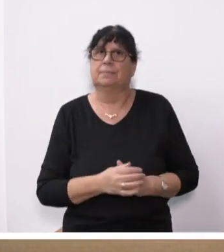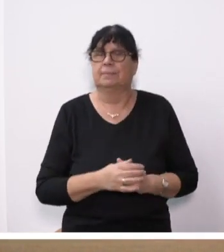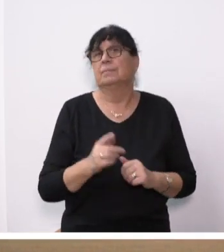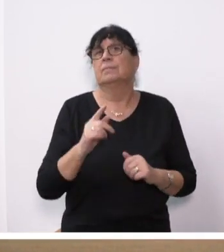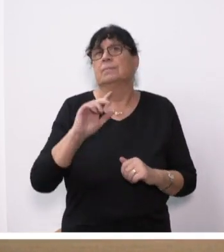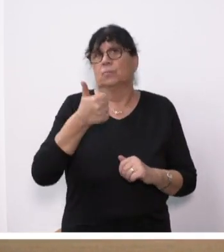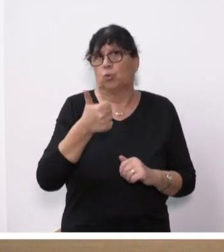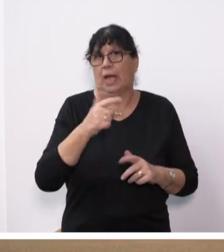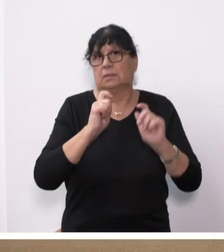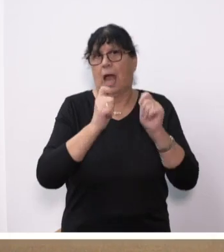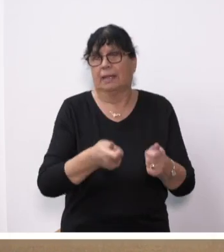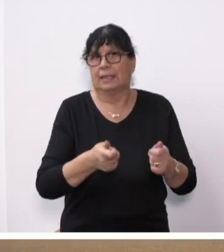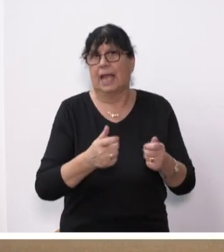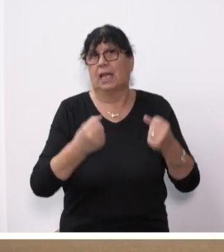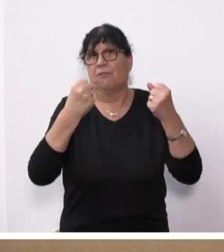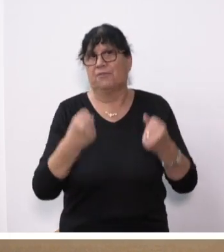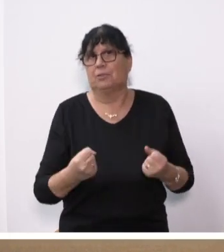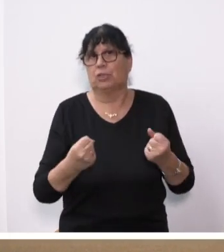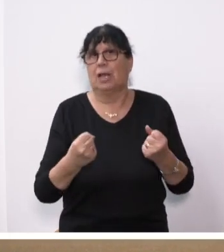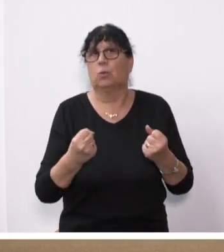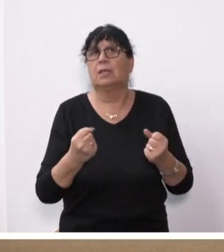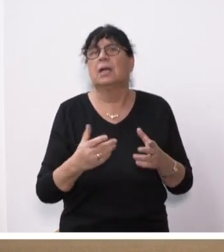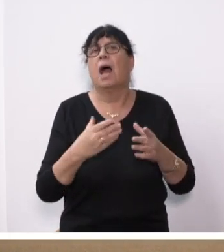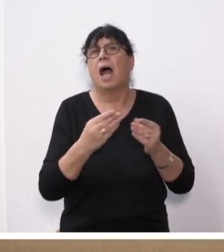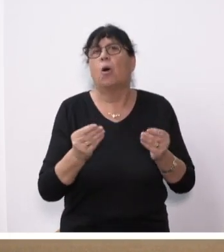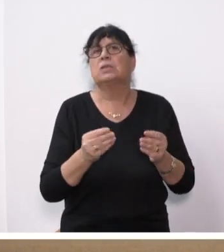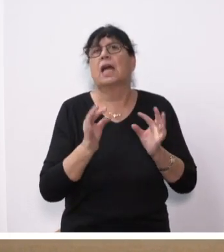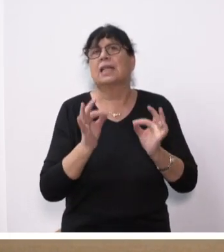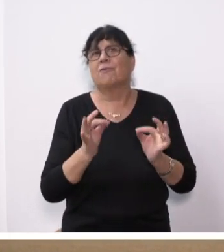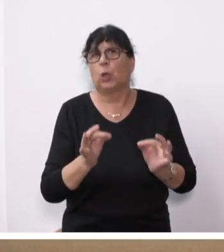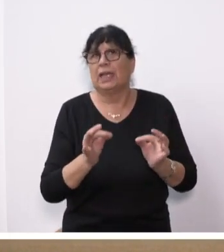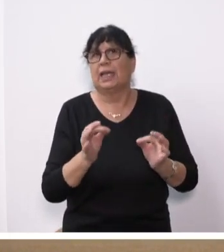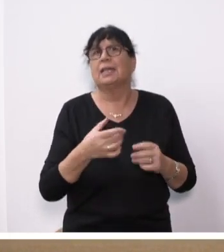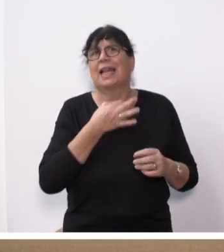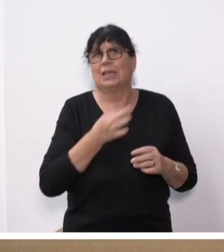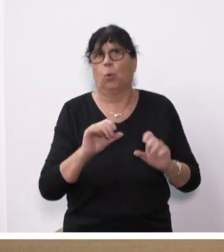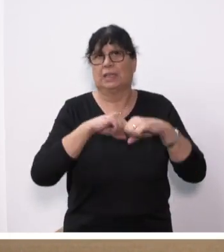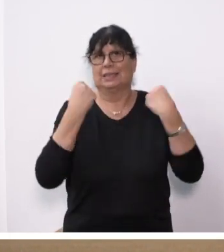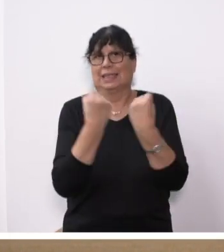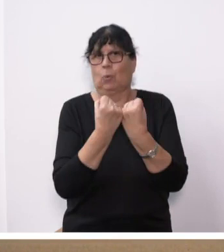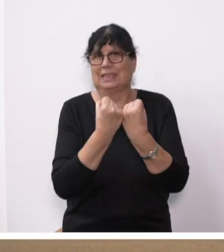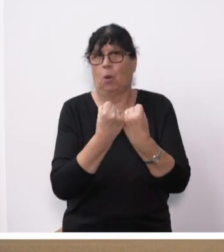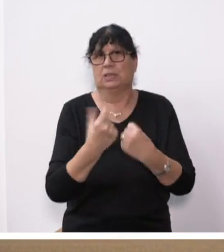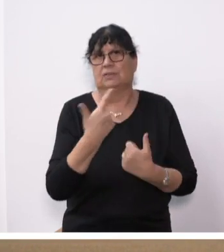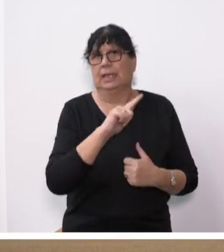zunächst die Anträge zur Feststellung einer außergewöhnlichen Notsituation für das Haushaltsjahr 2023